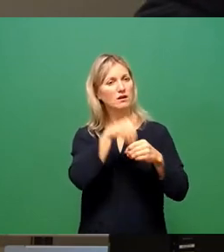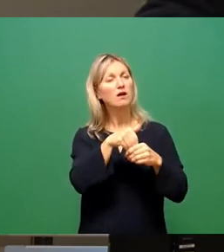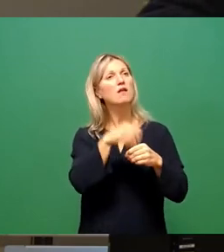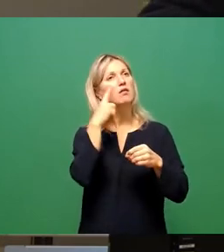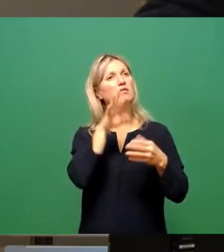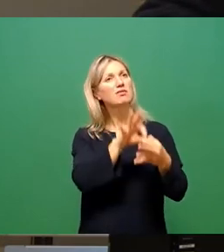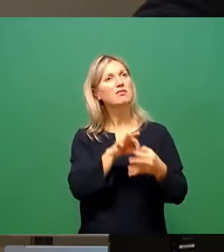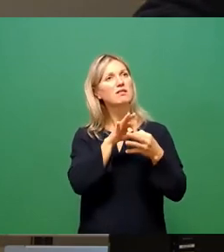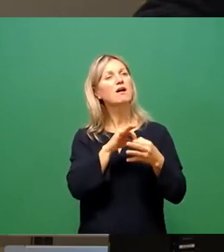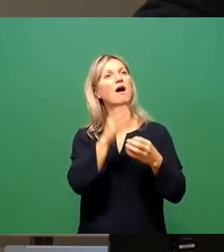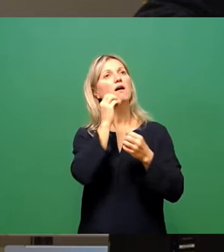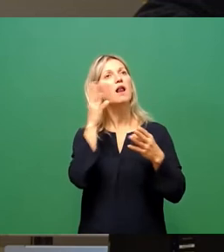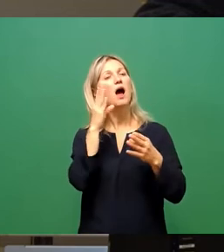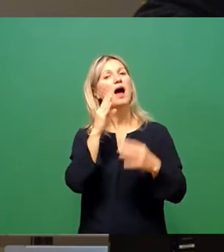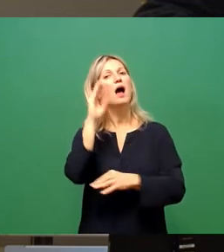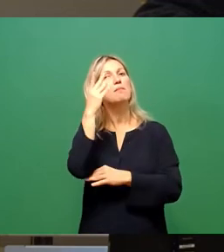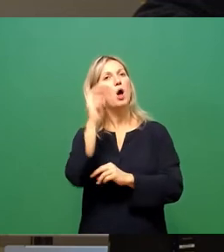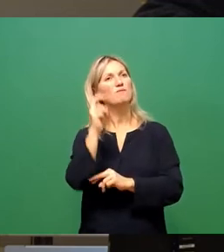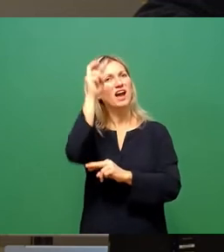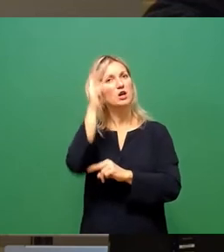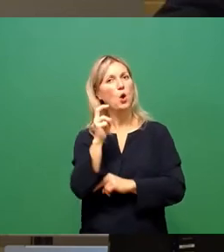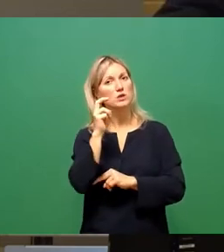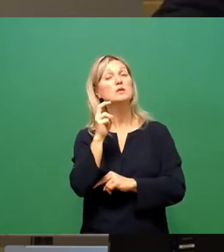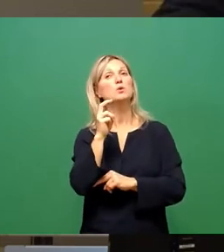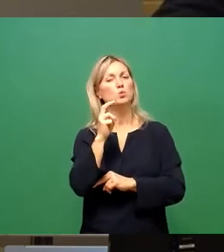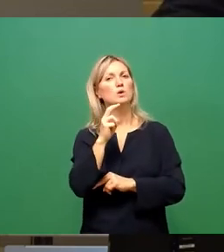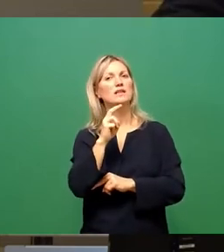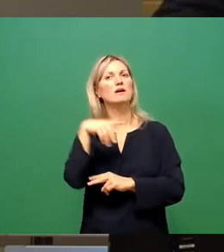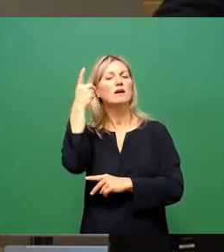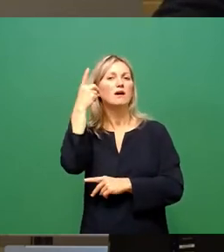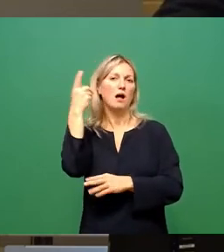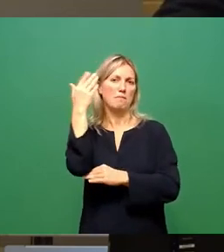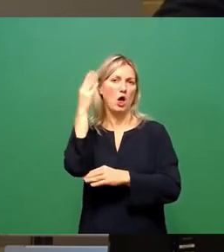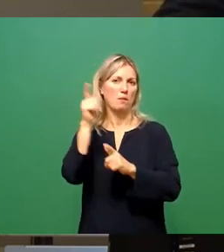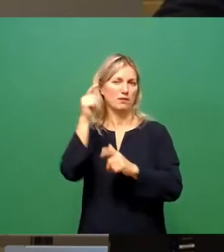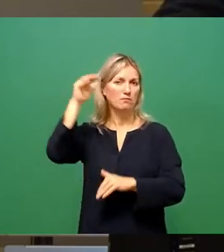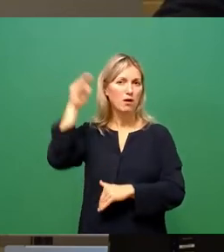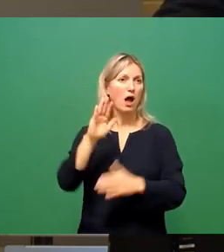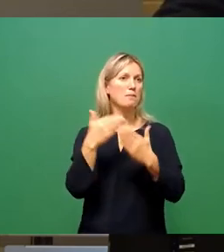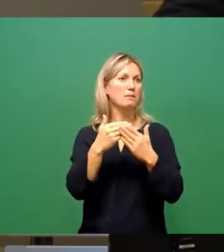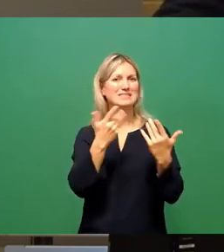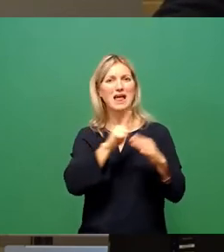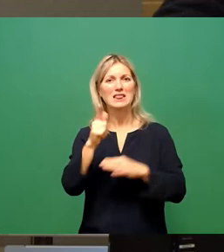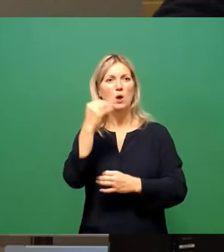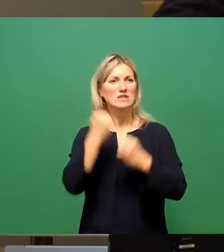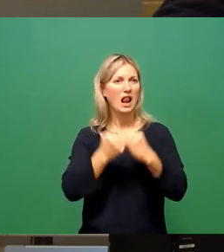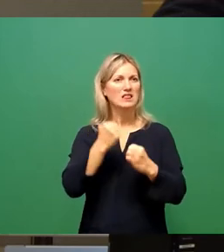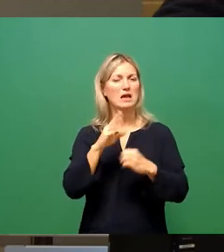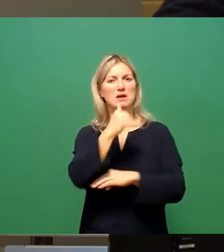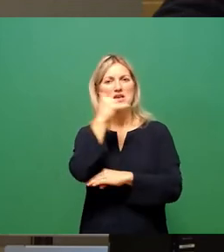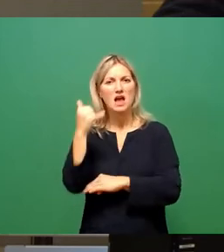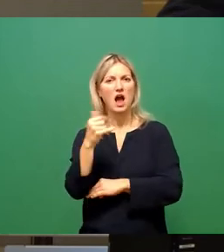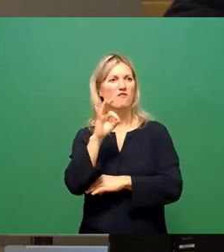Baumgröße und das Wasser je nach Hitzeperiode ziehen kann, zum Beispiel 10.000 Liter pro Jahr für eine 100 Jahre alte Eiche